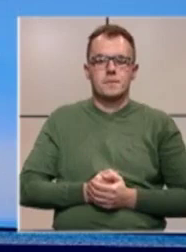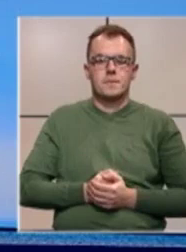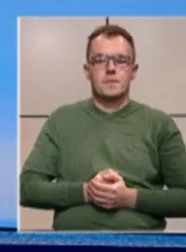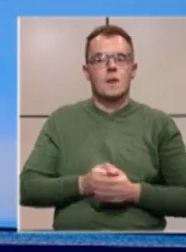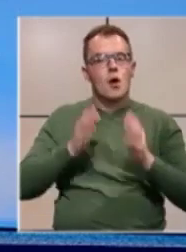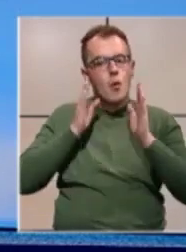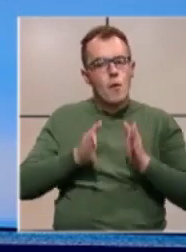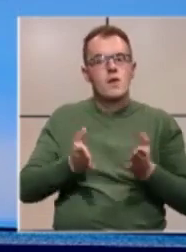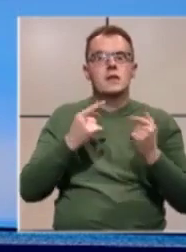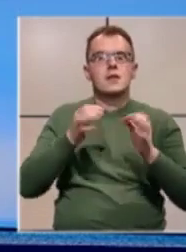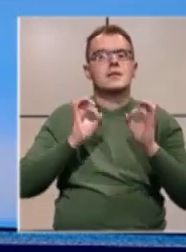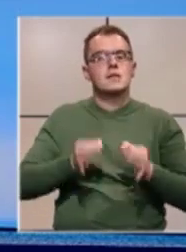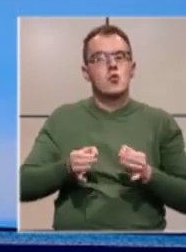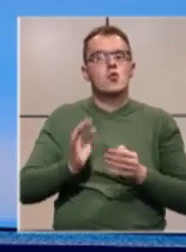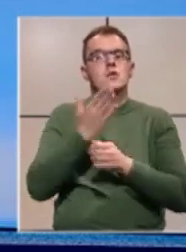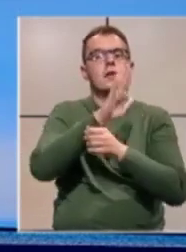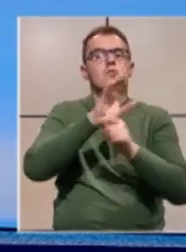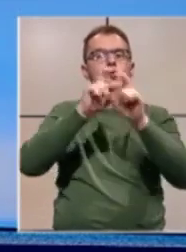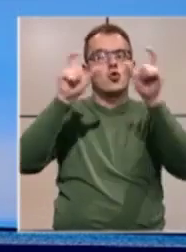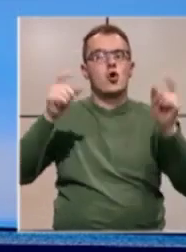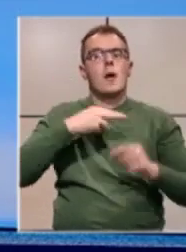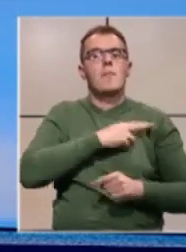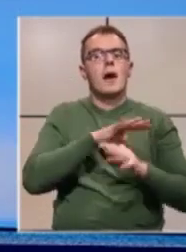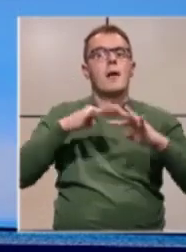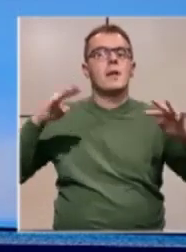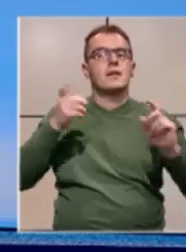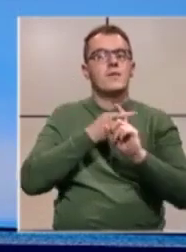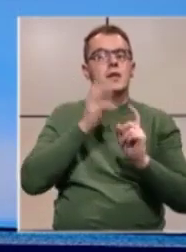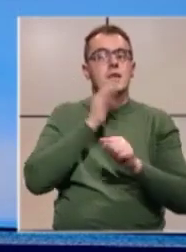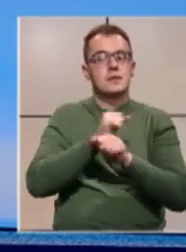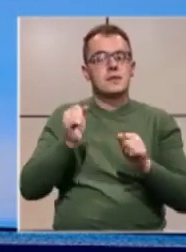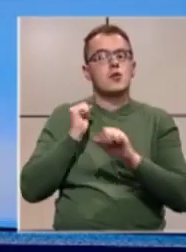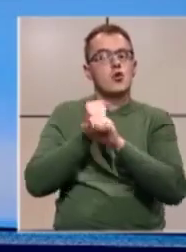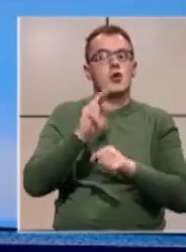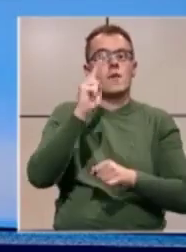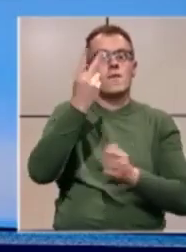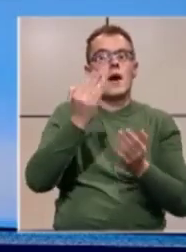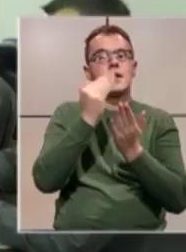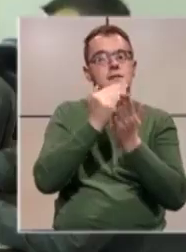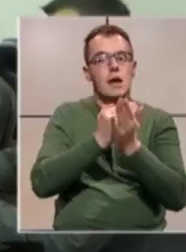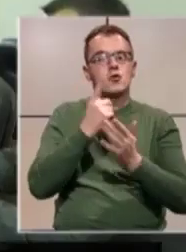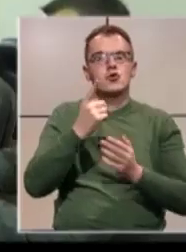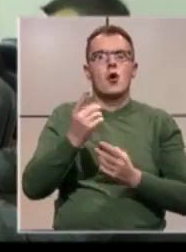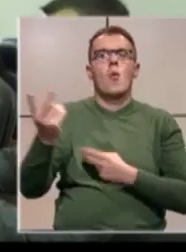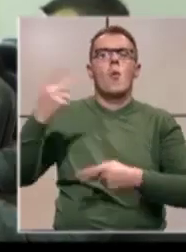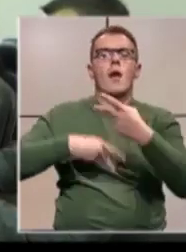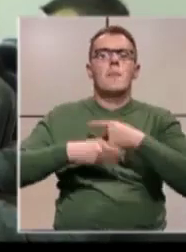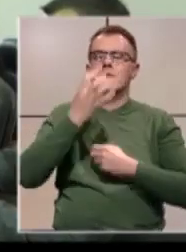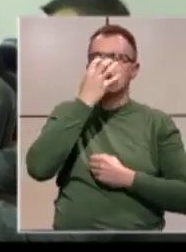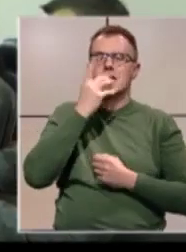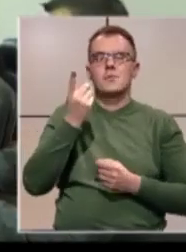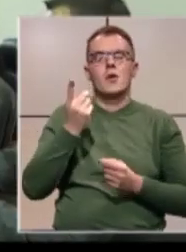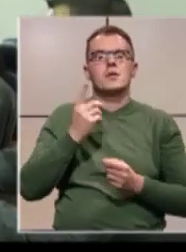Povjerenstvo za sigurnost zastupničkog doma Parlamenta Federacije BiH donijelo je 12 zaključaka o spornoj nabavci respiratore